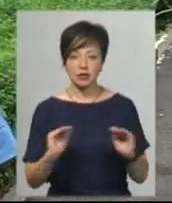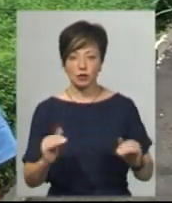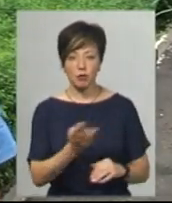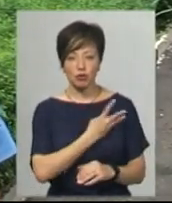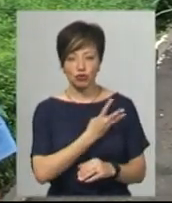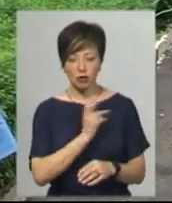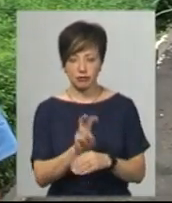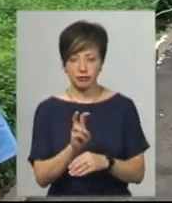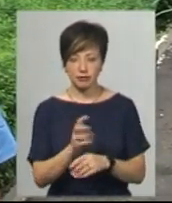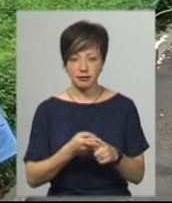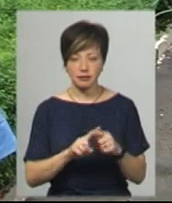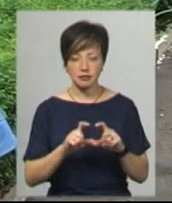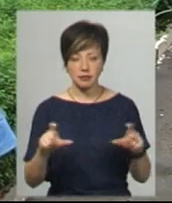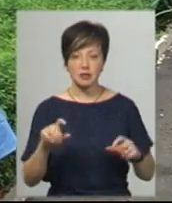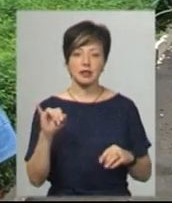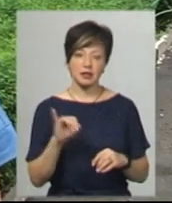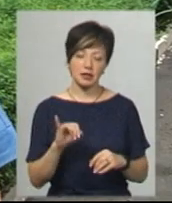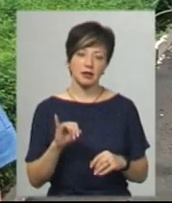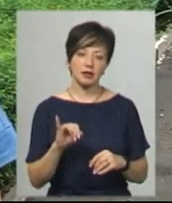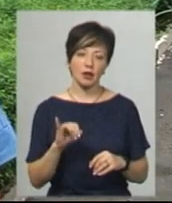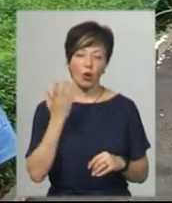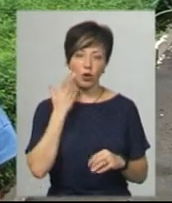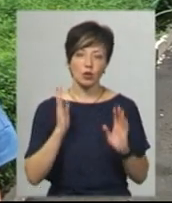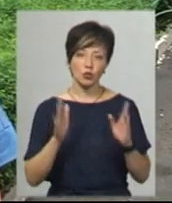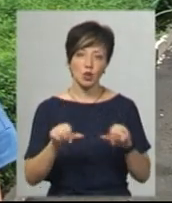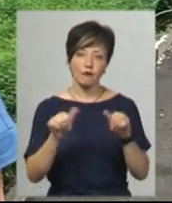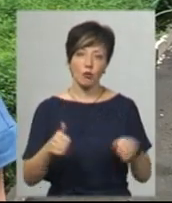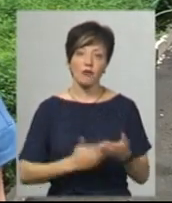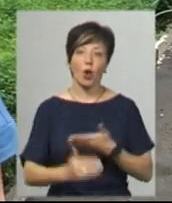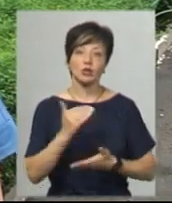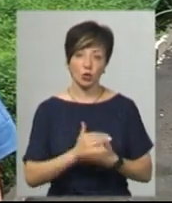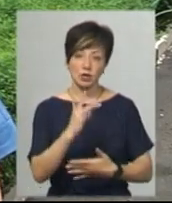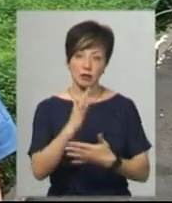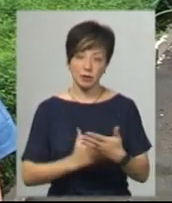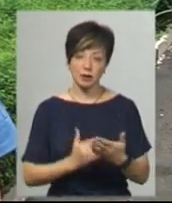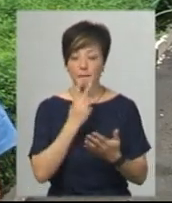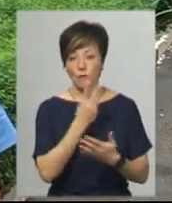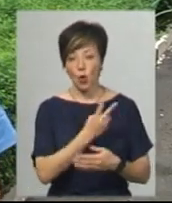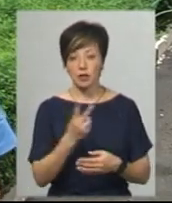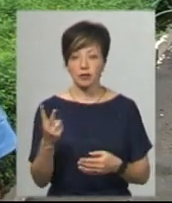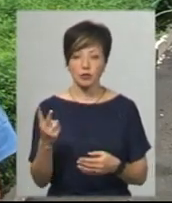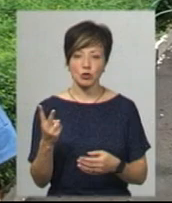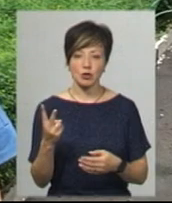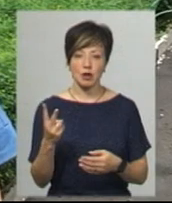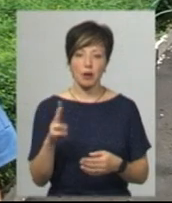відвідувати цей заклад. І, звісно, вже коли будуть сформовані остаточні списки, ми подивимося про